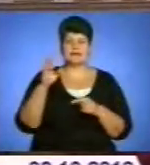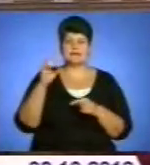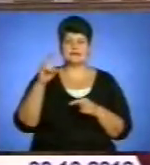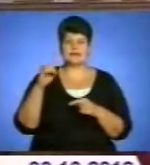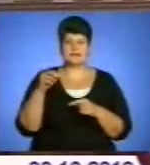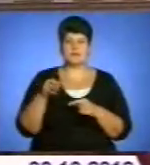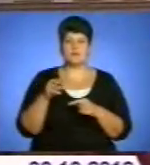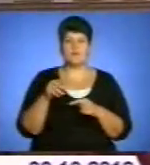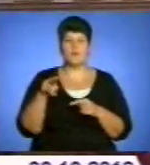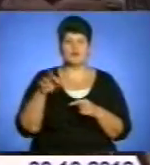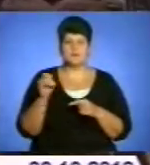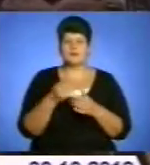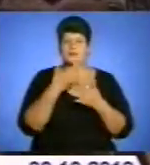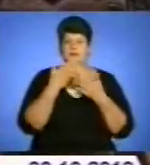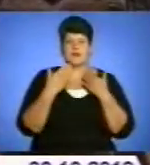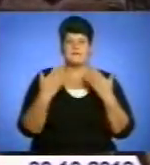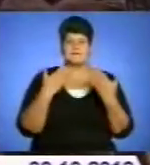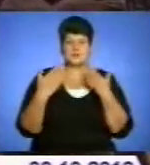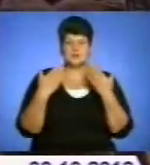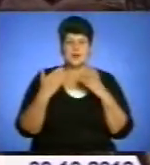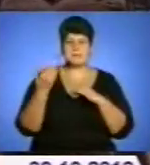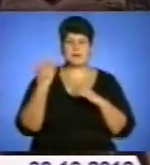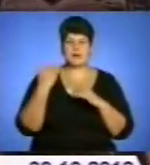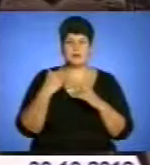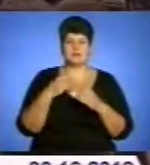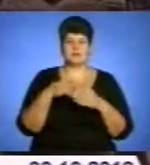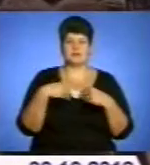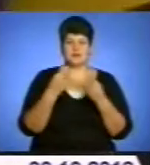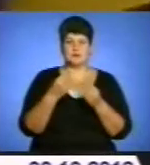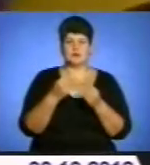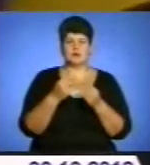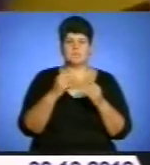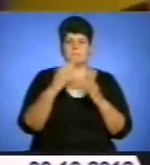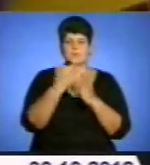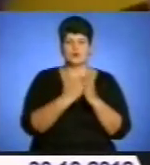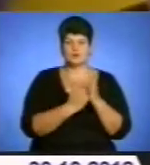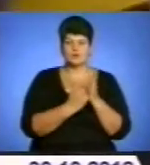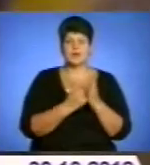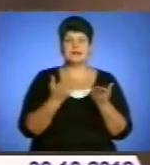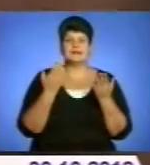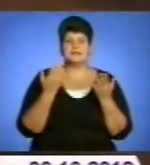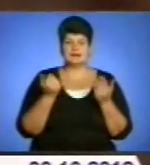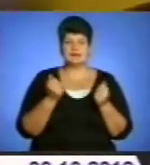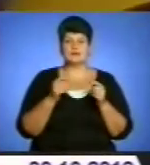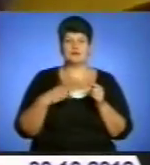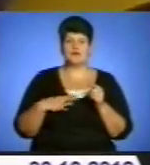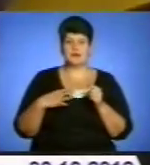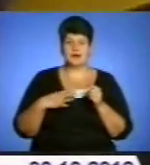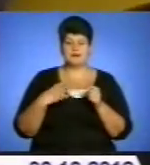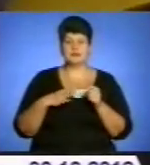комісія не має жодного відношення, та попередніми даними електронних протоколів. Давайте дочекаємося, по-перше,